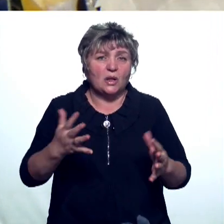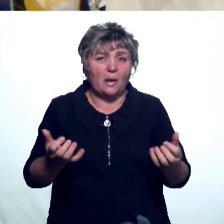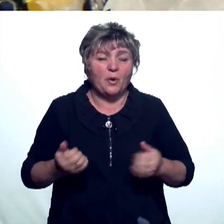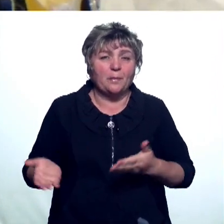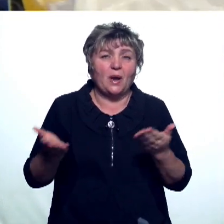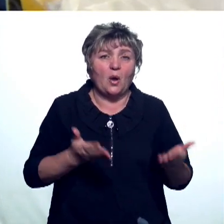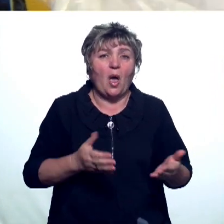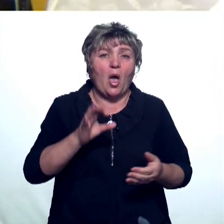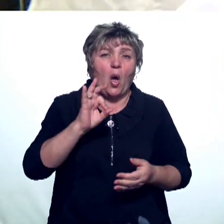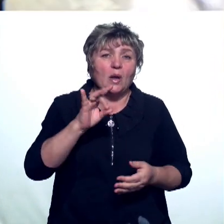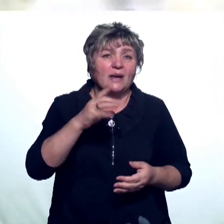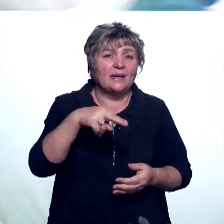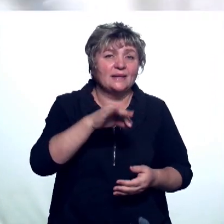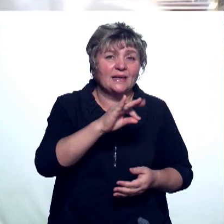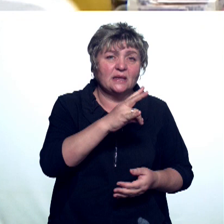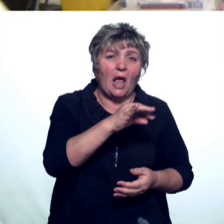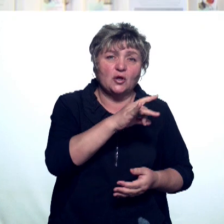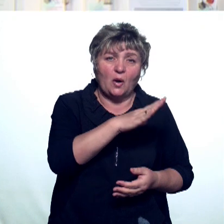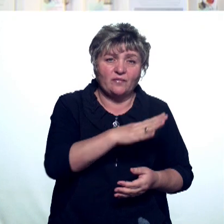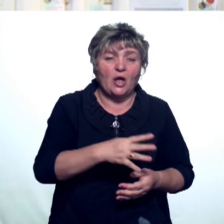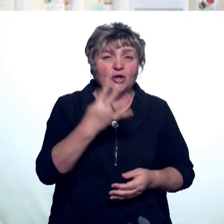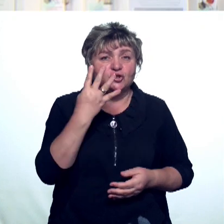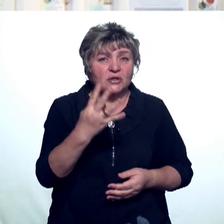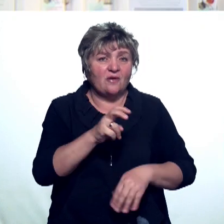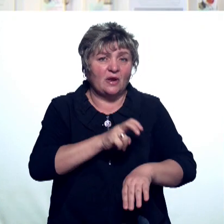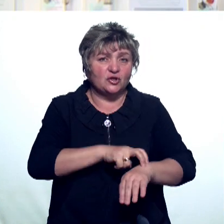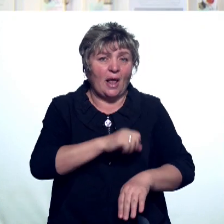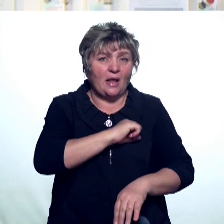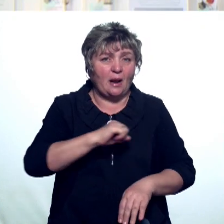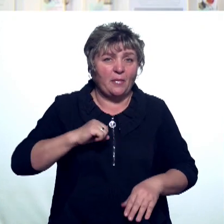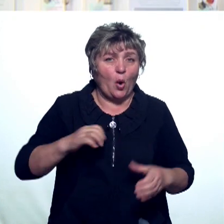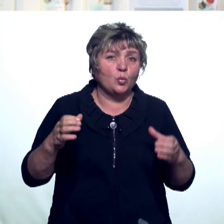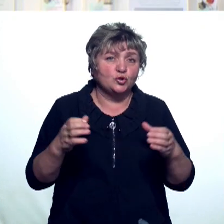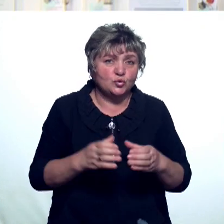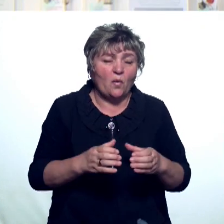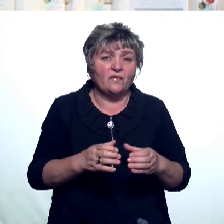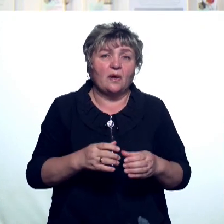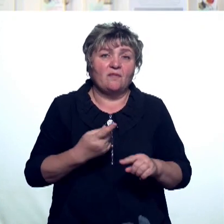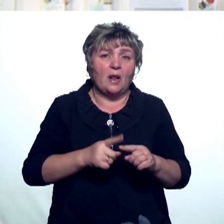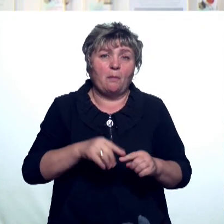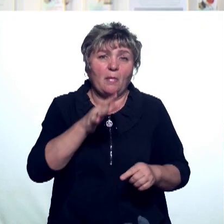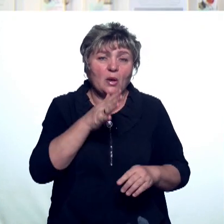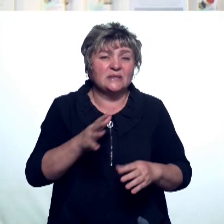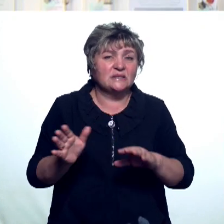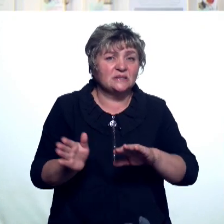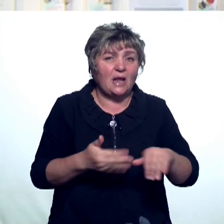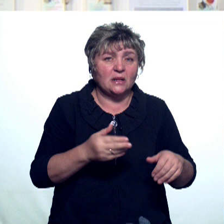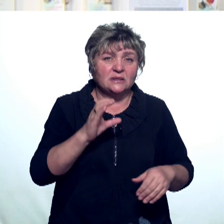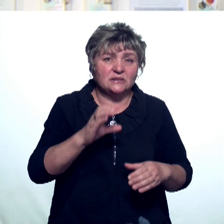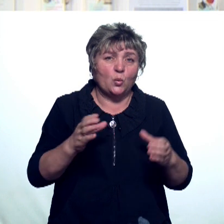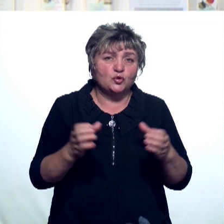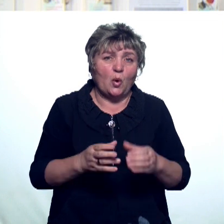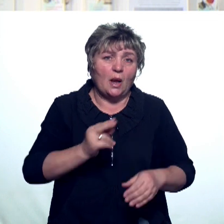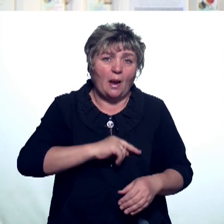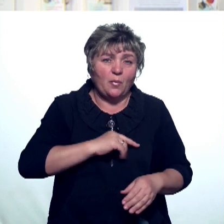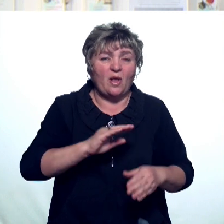пригласили ординаторов. Четыре врача-терапевта участковых в данный момент сняты с участковой работы и